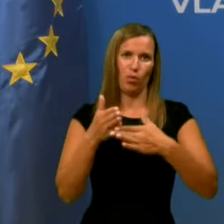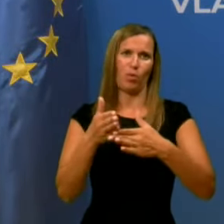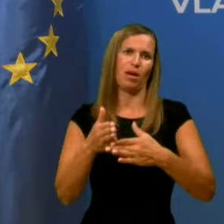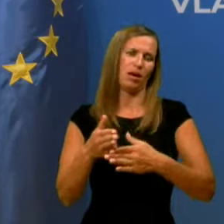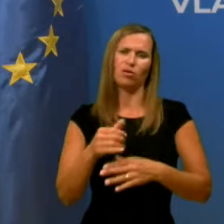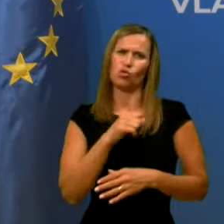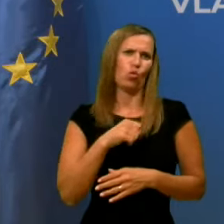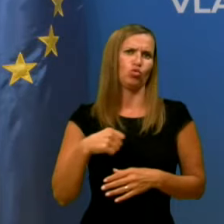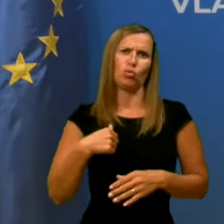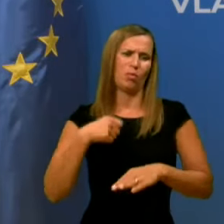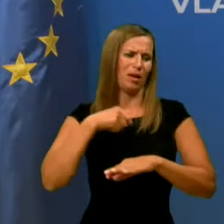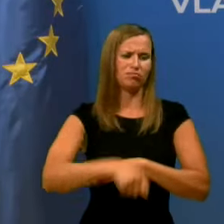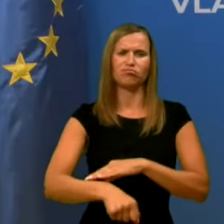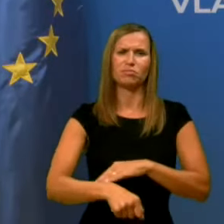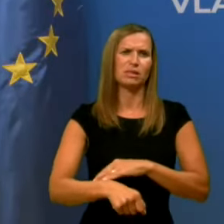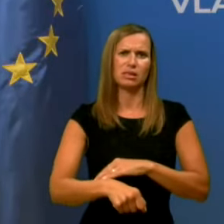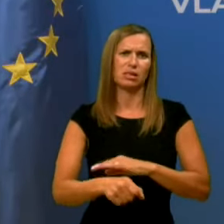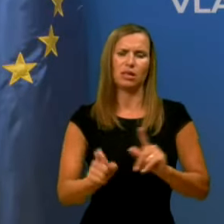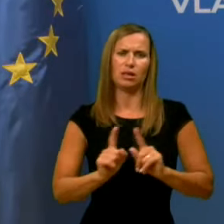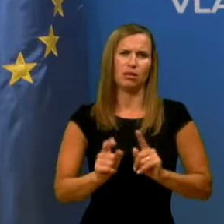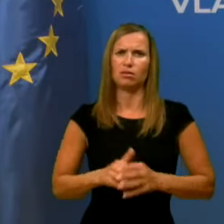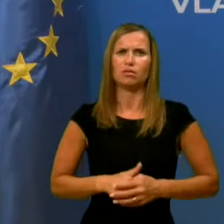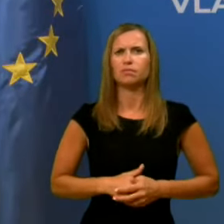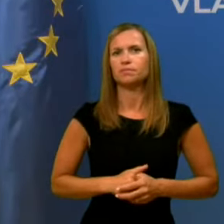pristaviš presiljene način, kot jo vi omenjate.